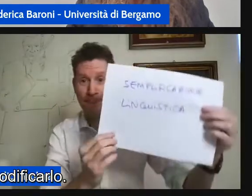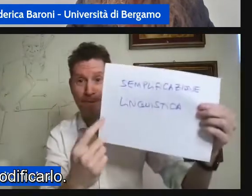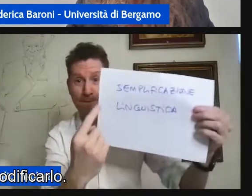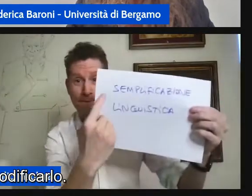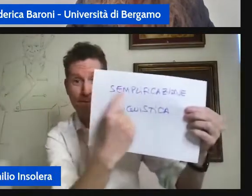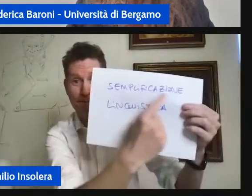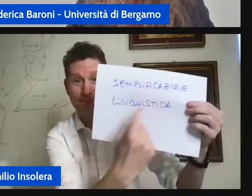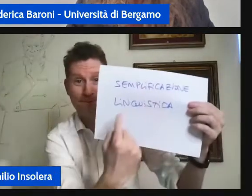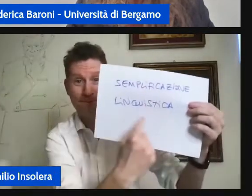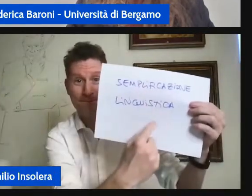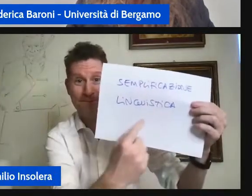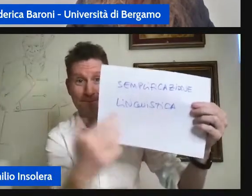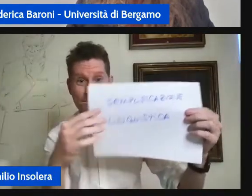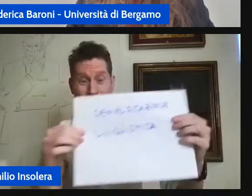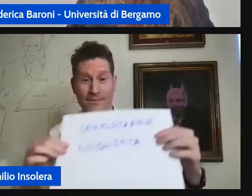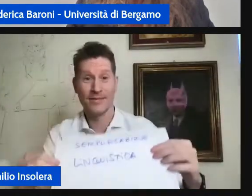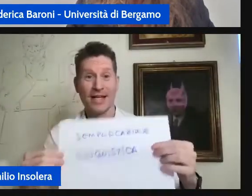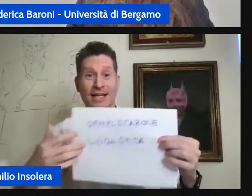senza modificarlo perché?